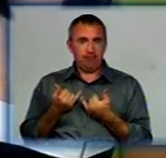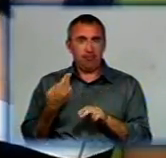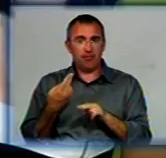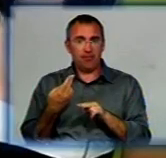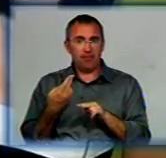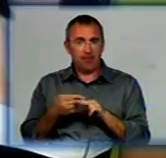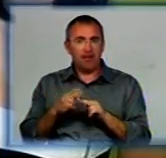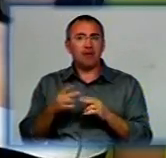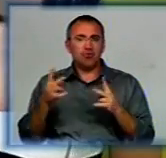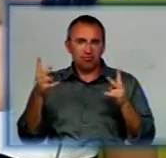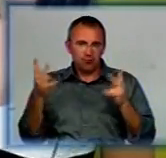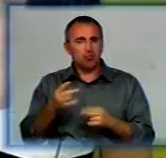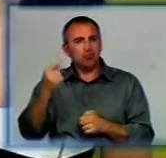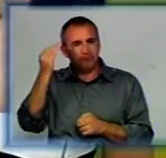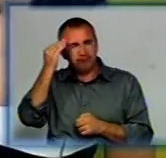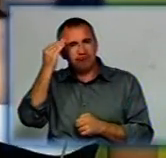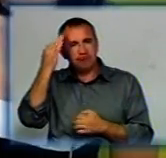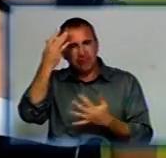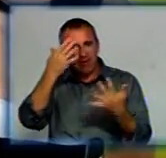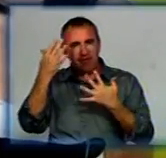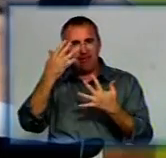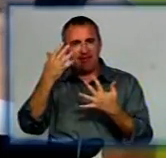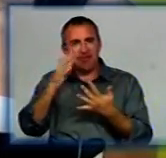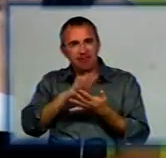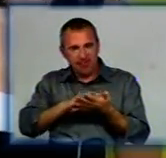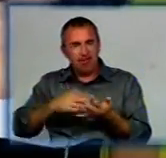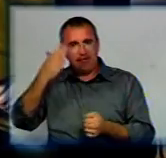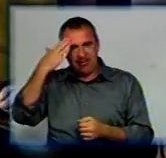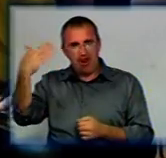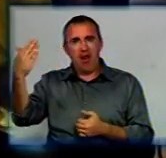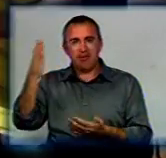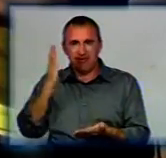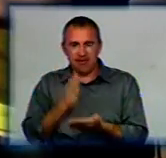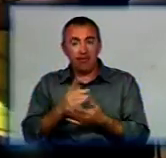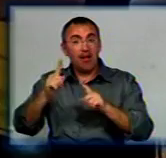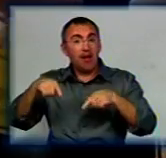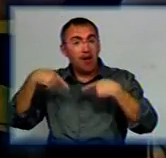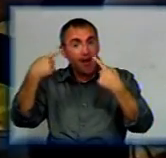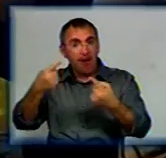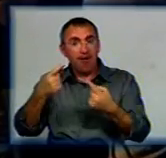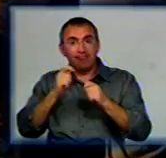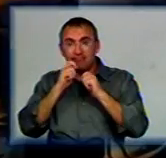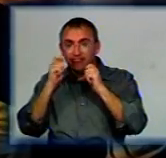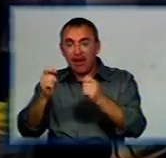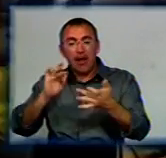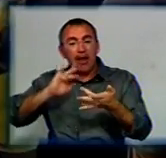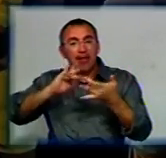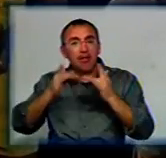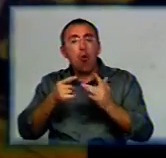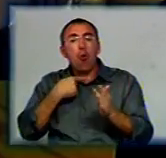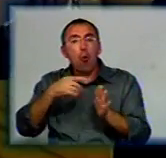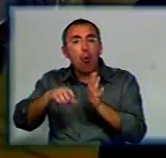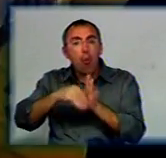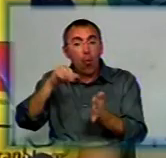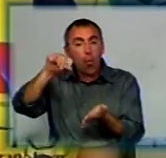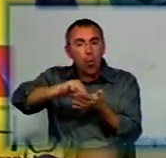Я думаю, все-таки стоїть задуматися. так, так, талант є. Наступними відзначили переможців інтернет-голосування – учасників